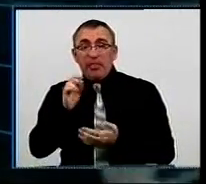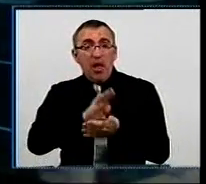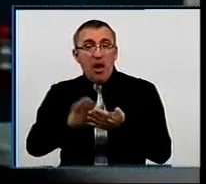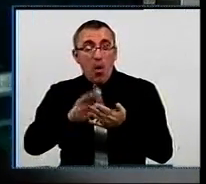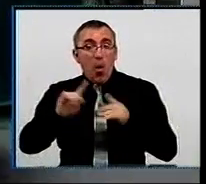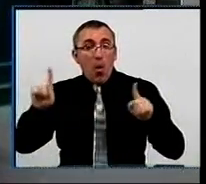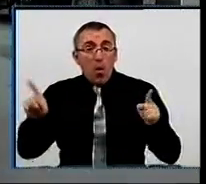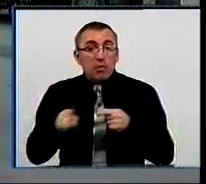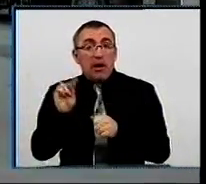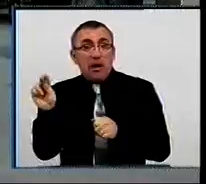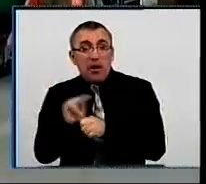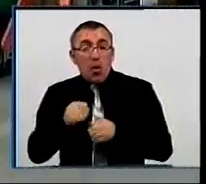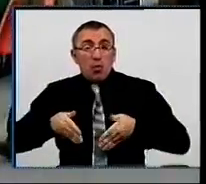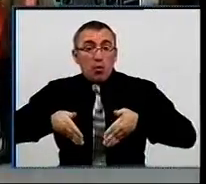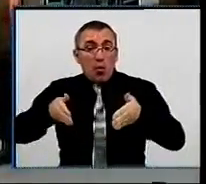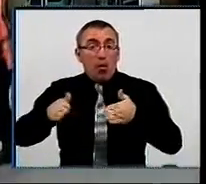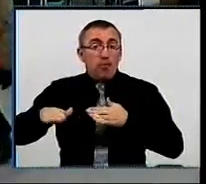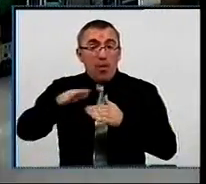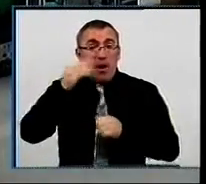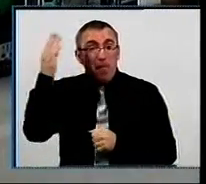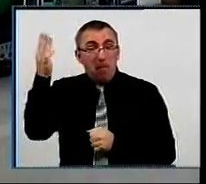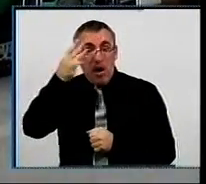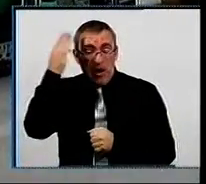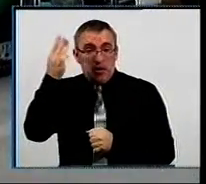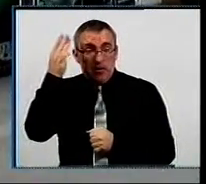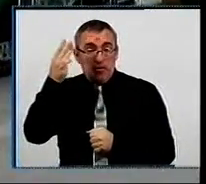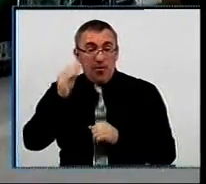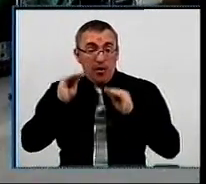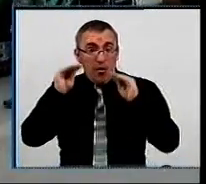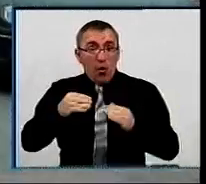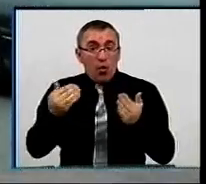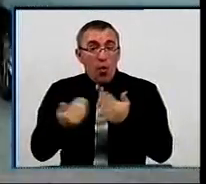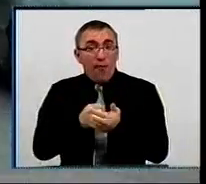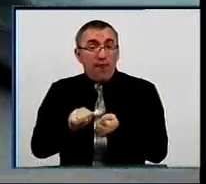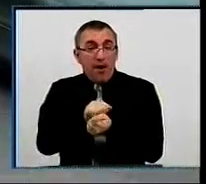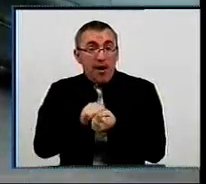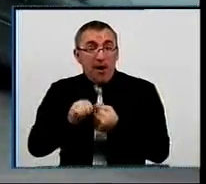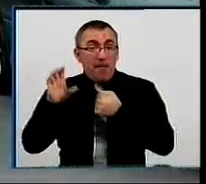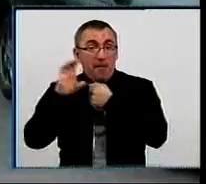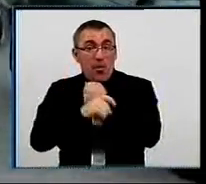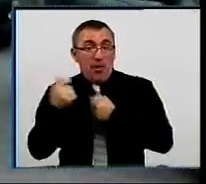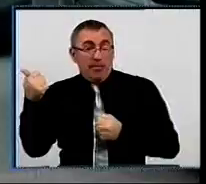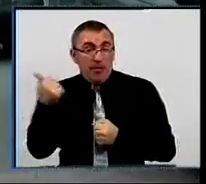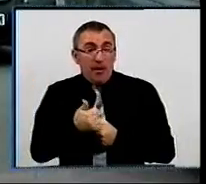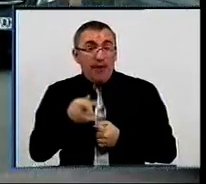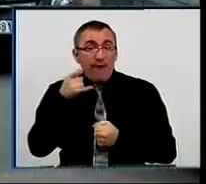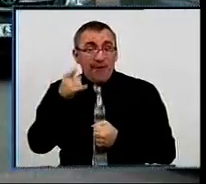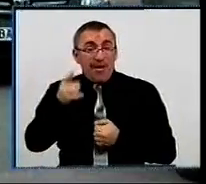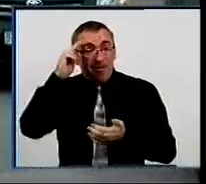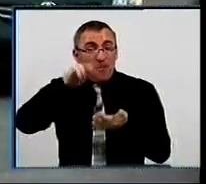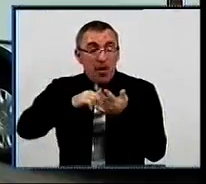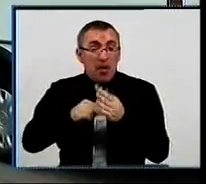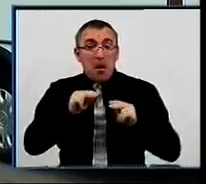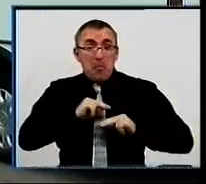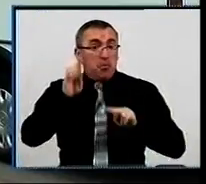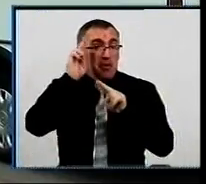організований процес ремонту дороги на площі Богдана Хмельницького. Класти новий асфальт там почали наприкінці минулого тижня. Водії про заплановані роботи